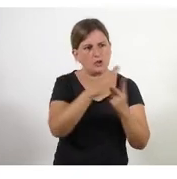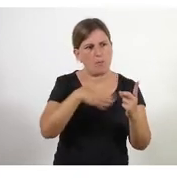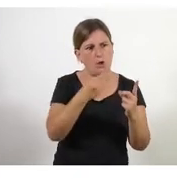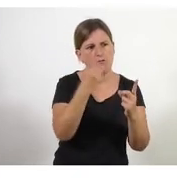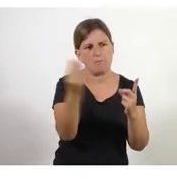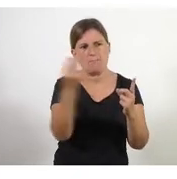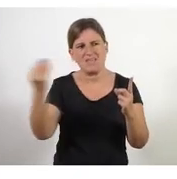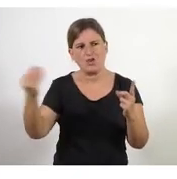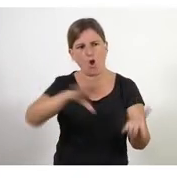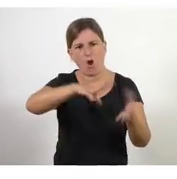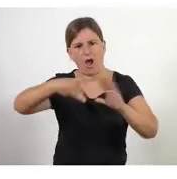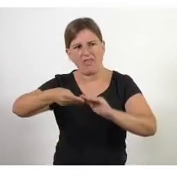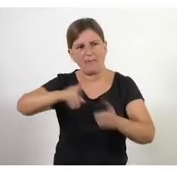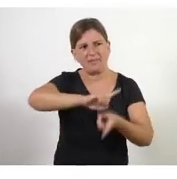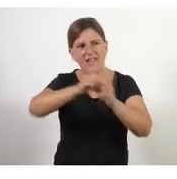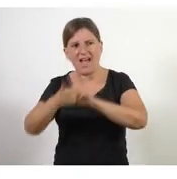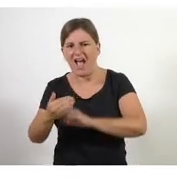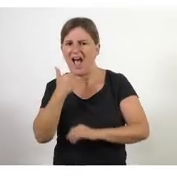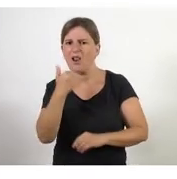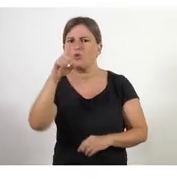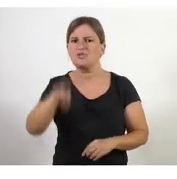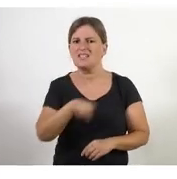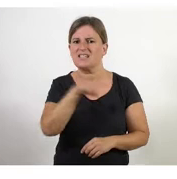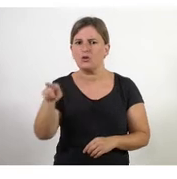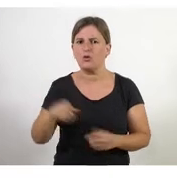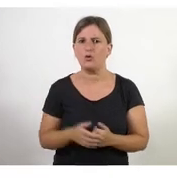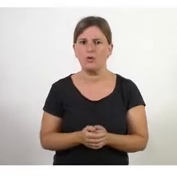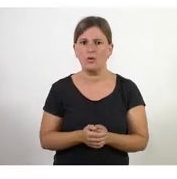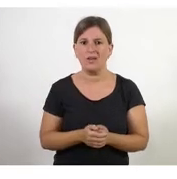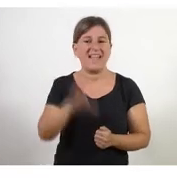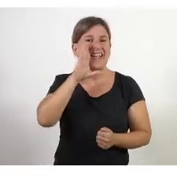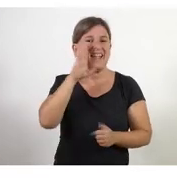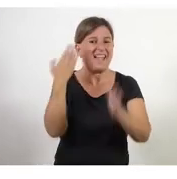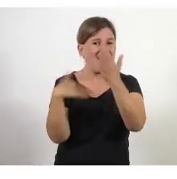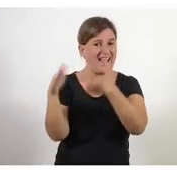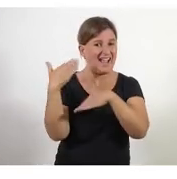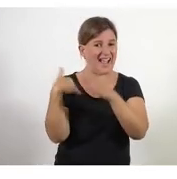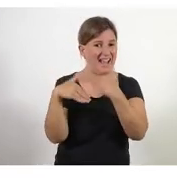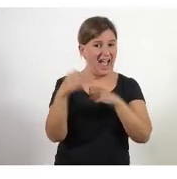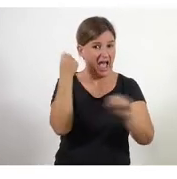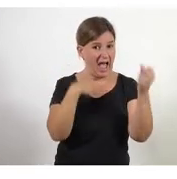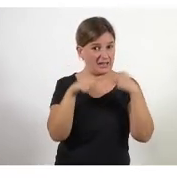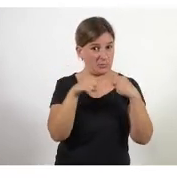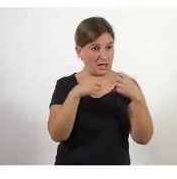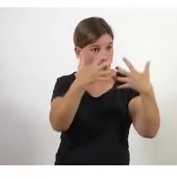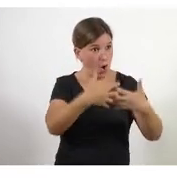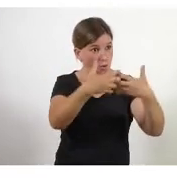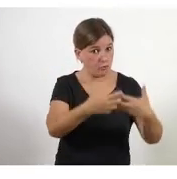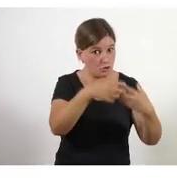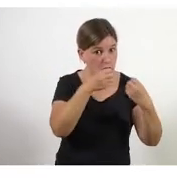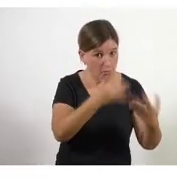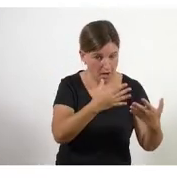'adaptar que has de canviar t'està funcionant el mateix que feies abans sí doncs segueixo fent